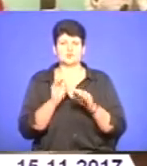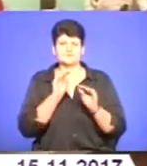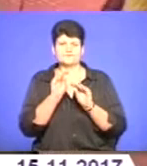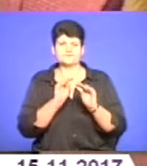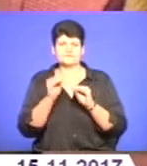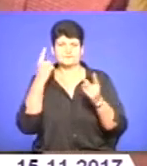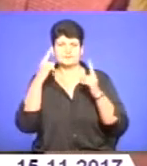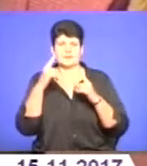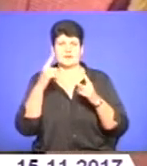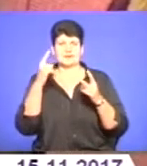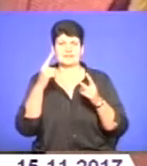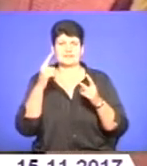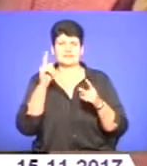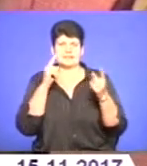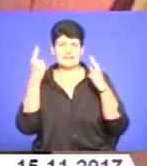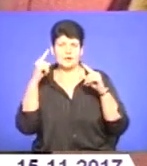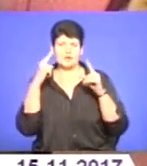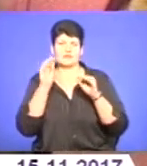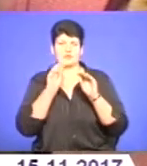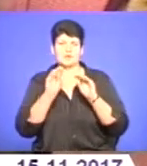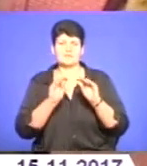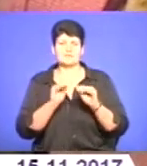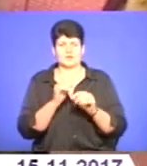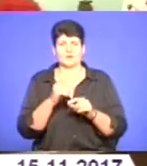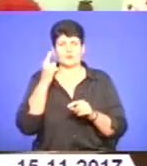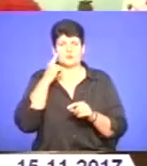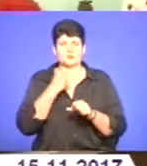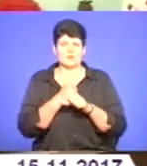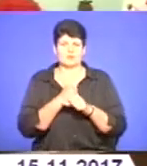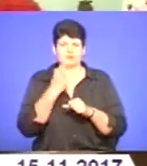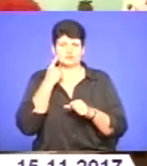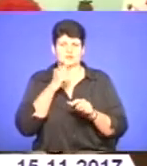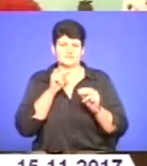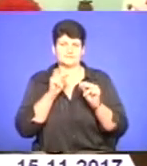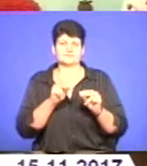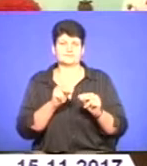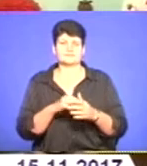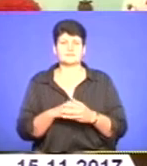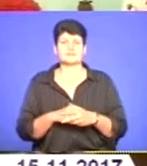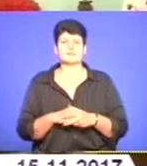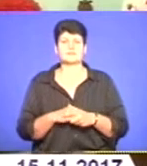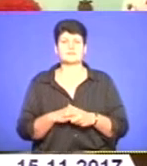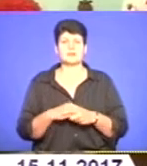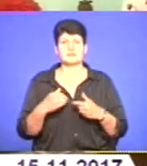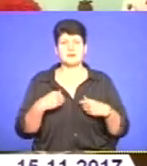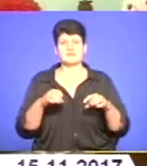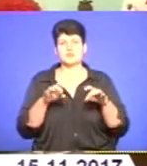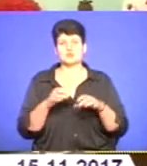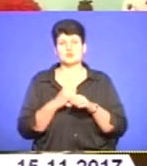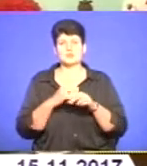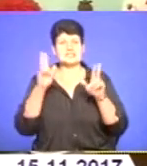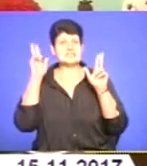мистецтва. Сподівається, що її роботу справедливо оцінять. Ми з зурками вирішили зробити такий